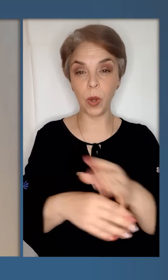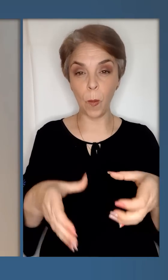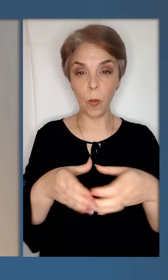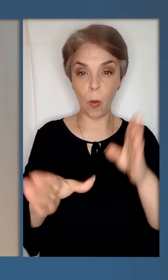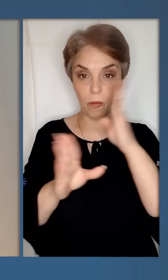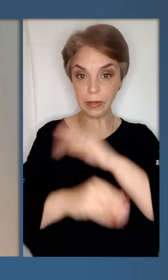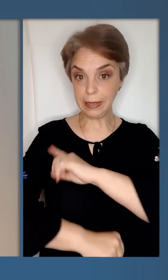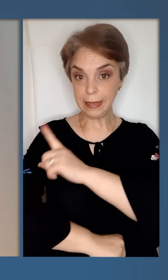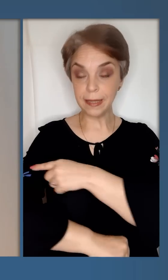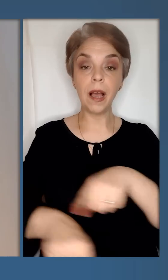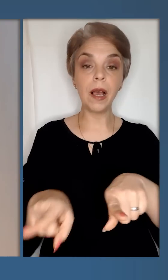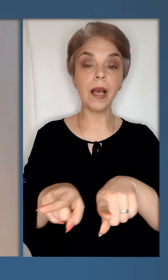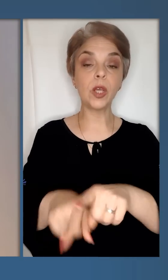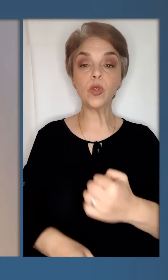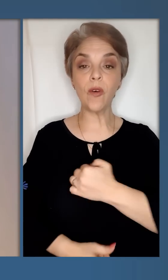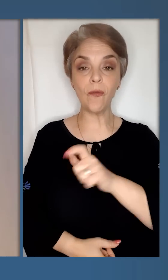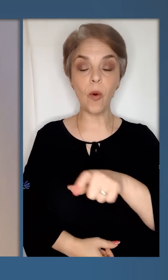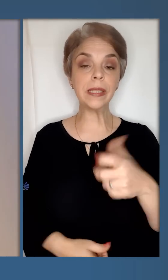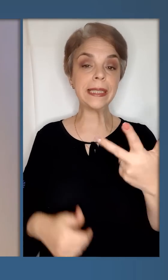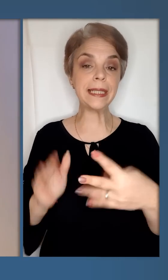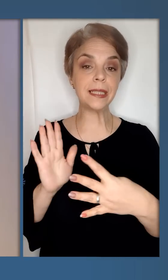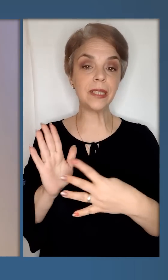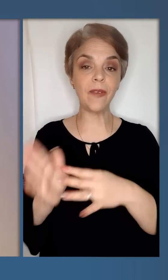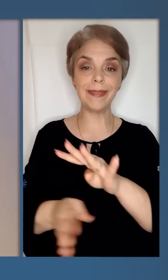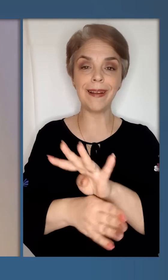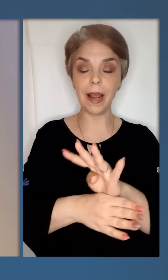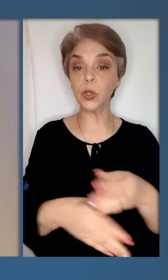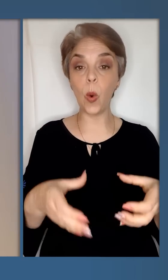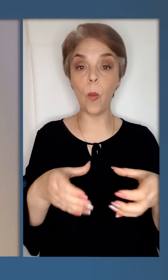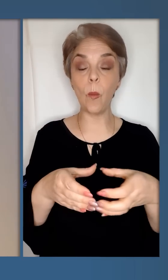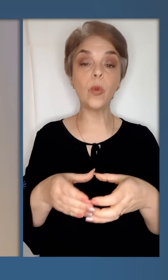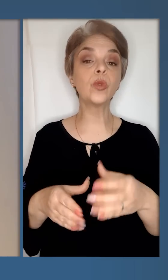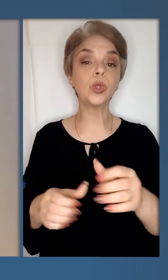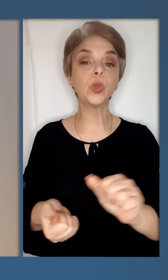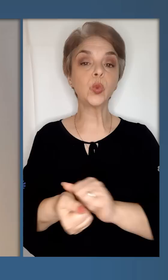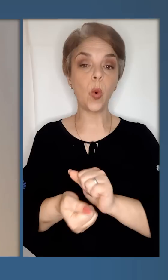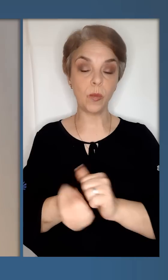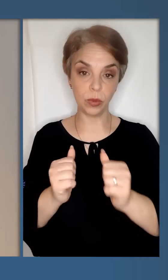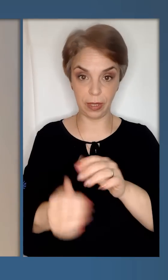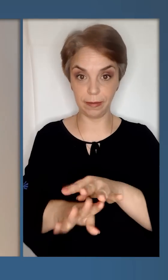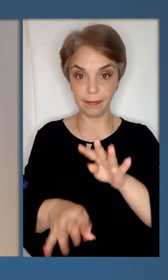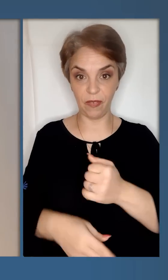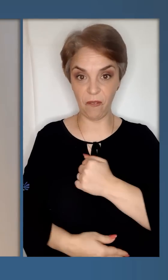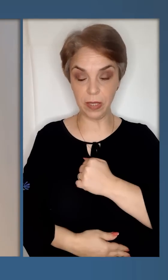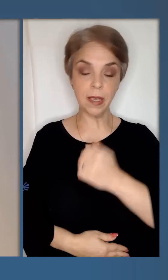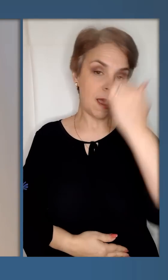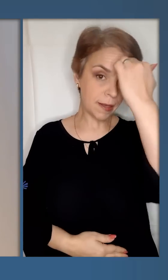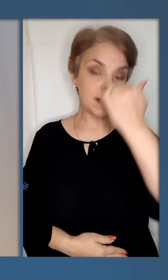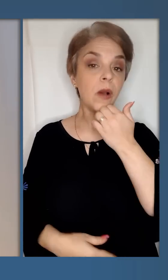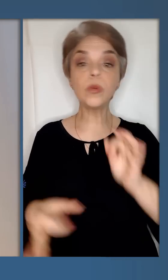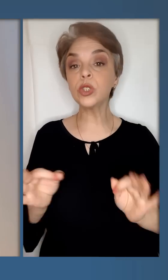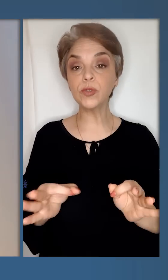полку повітряних сил, а також воїнів 39-го зенітного ракетного полку сухопутних військ. Я дякую,